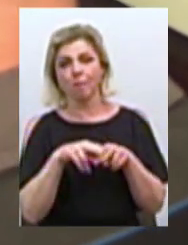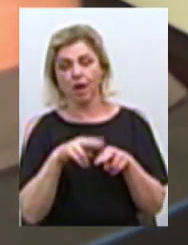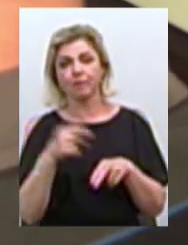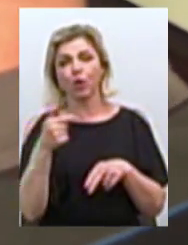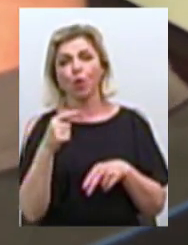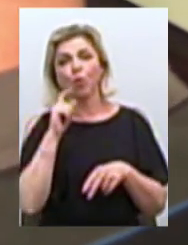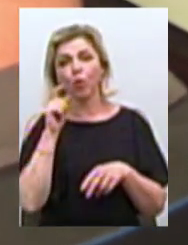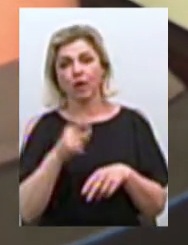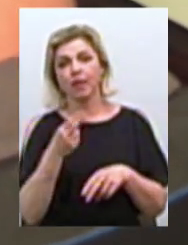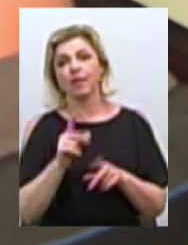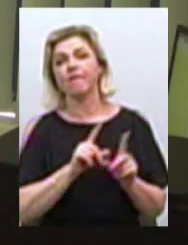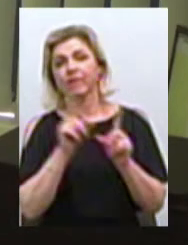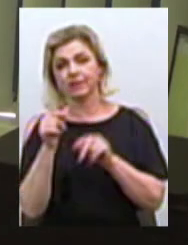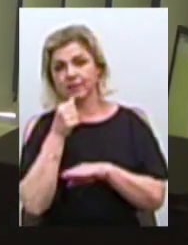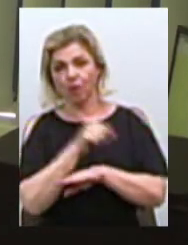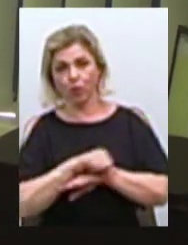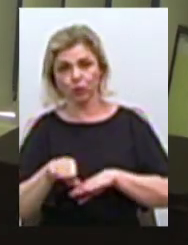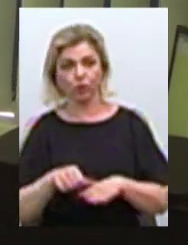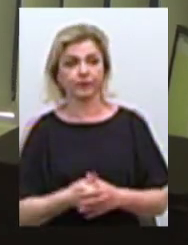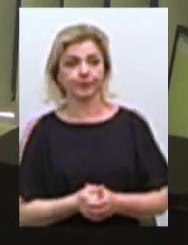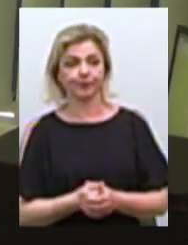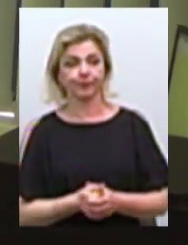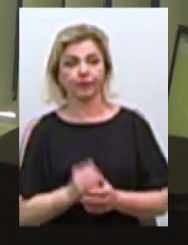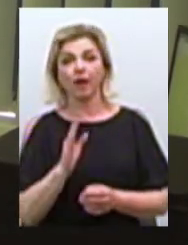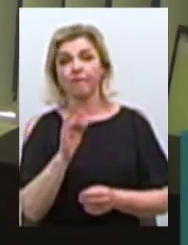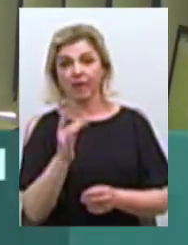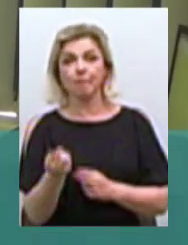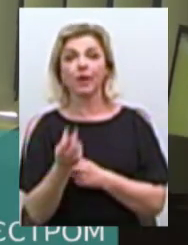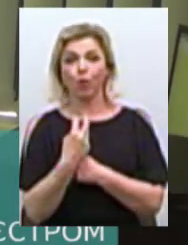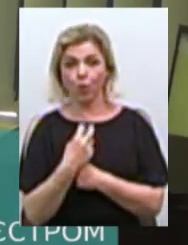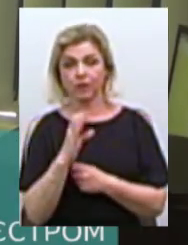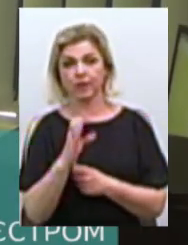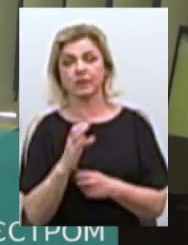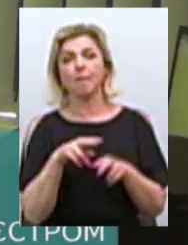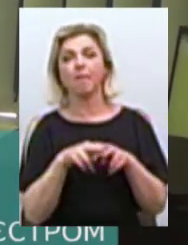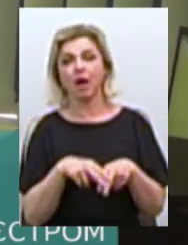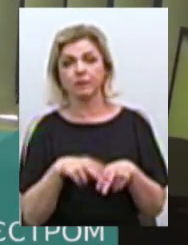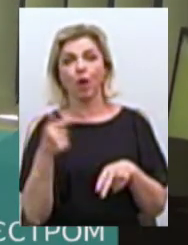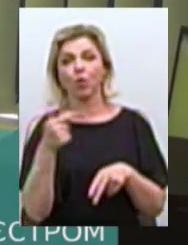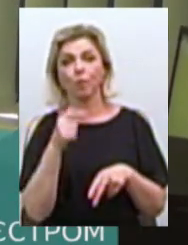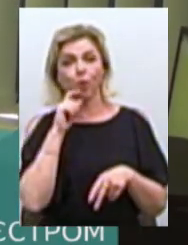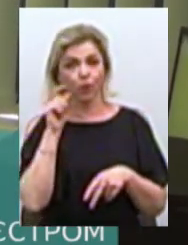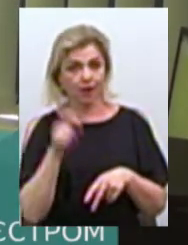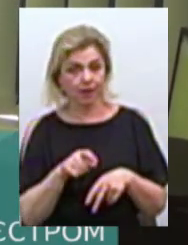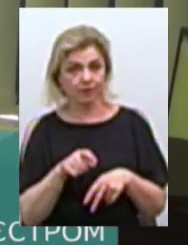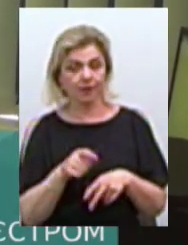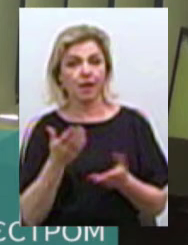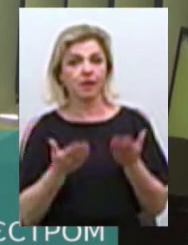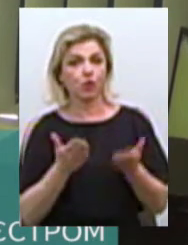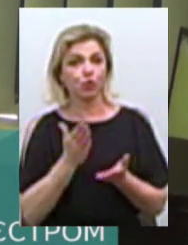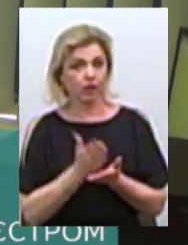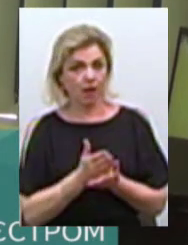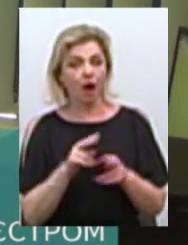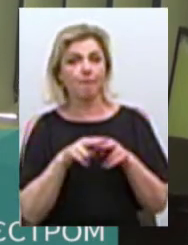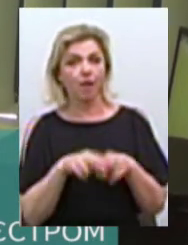України для виїзду за кордон. Ви наразі приходите до нас з паспортом громадянина України, якщо є